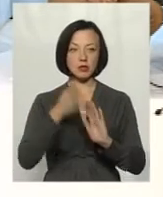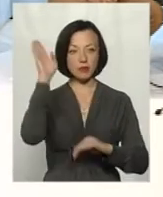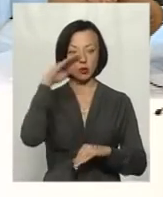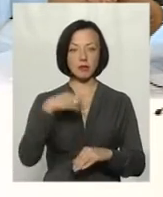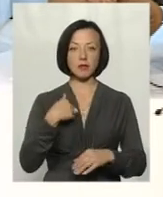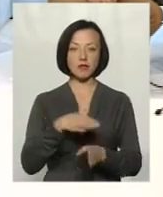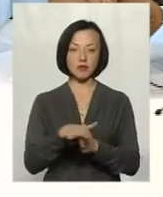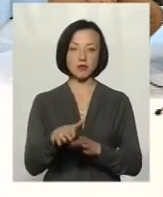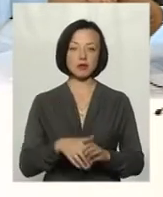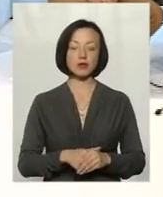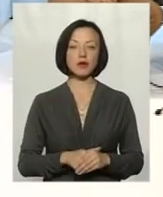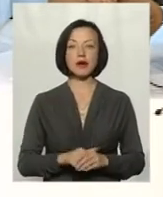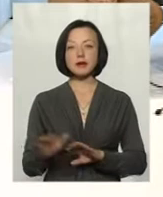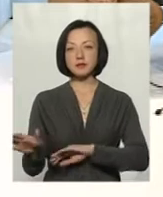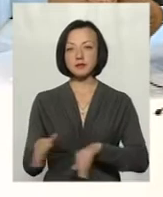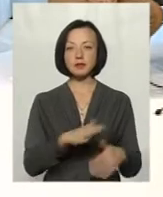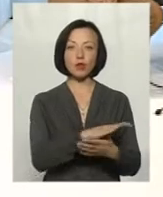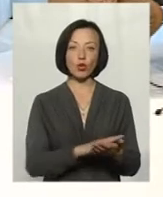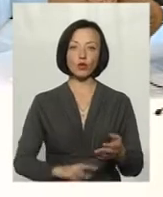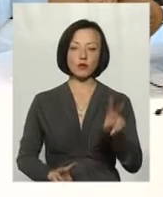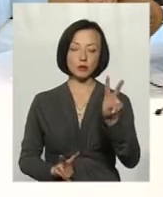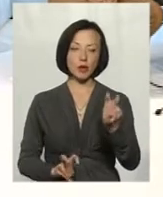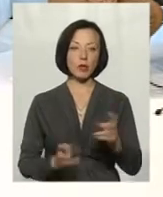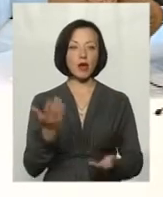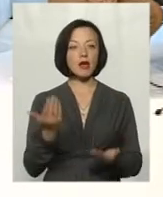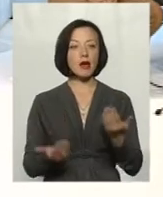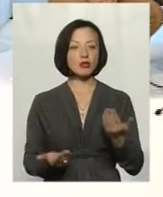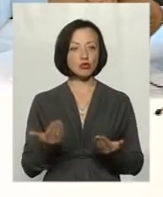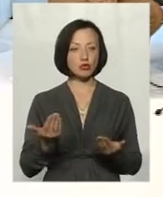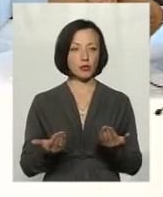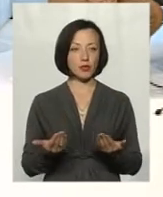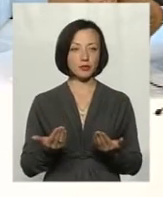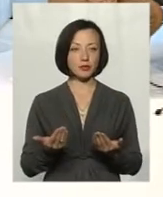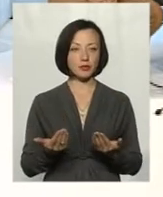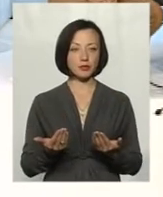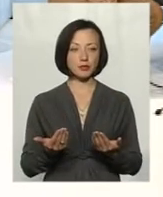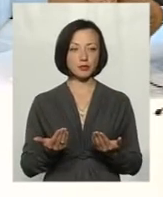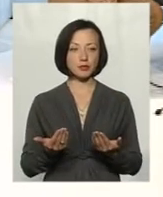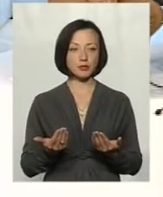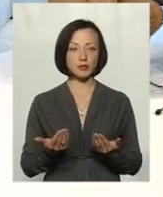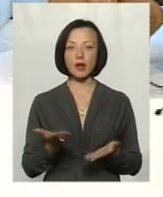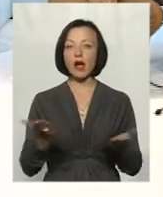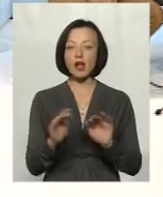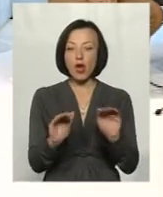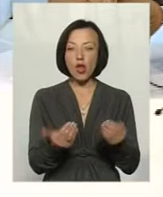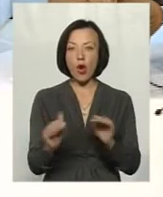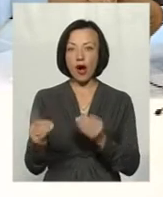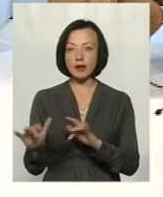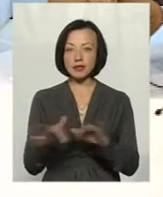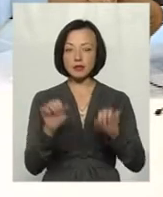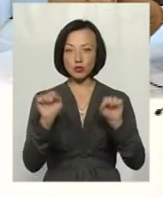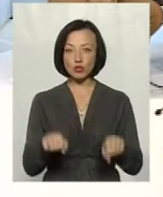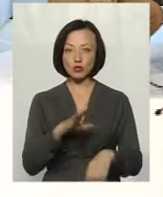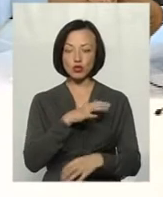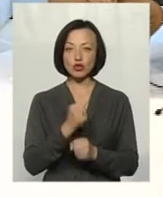Скажіть, будь ласка, в продовження тема, які локальні дії можуть бути зроблені,